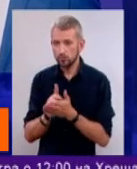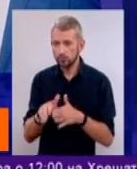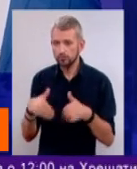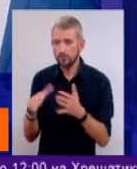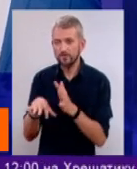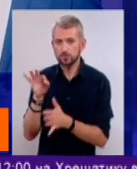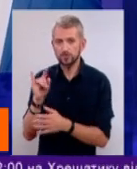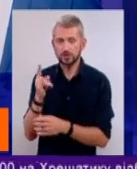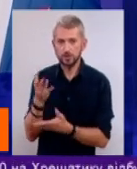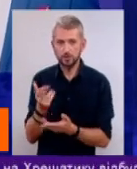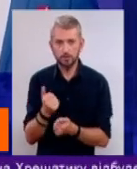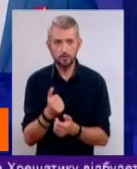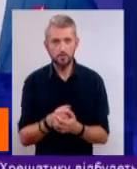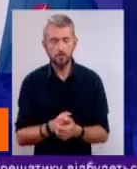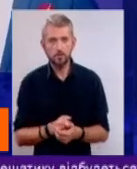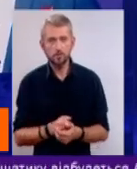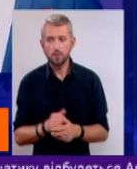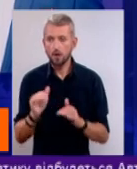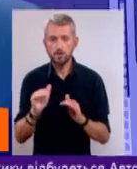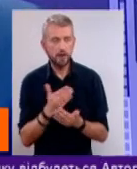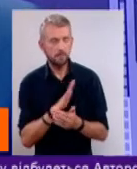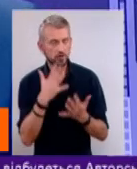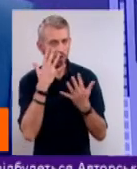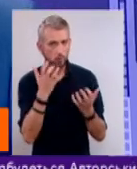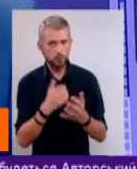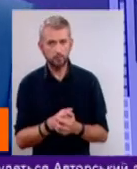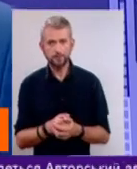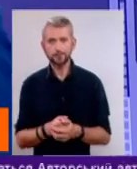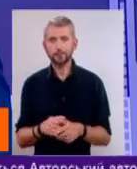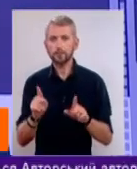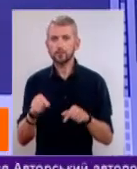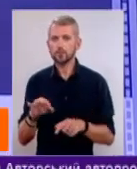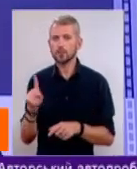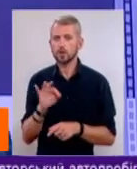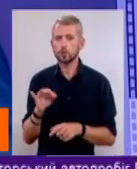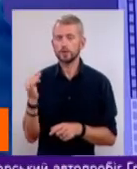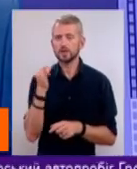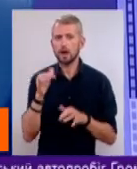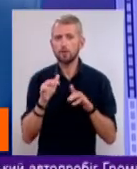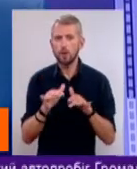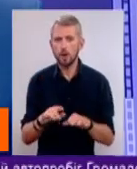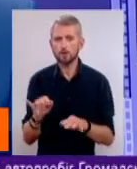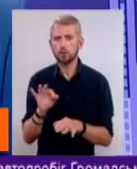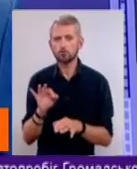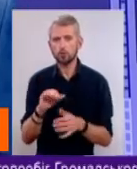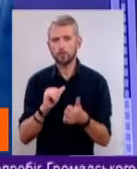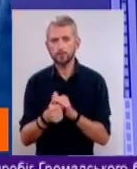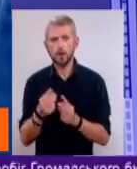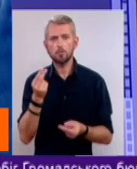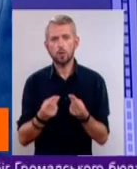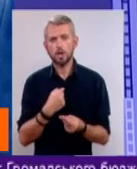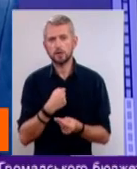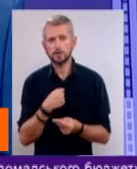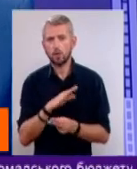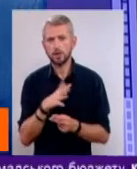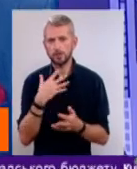зацікавила дитину. У не мені захопливу. Так. Ось те ще, щодо цікавої акції, щодо альтернативи, «Пограйся зі мною,